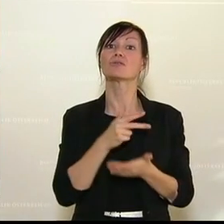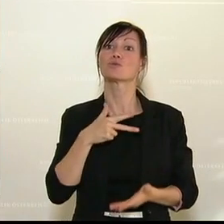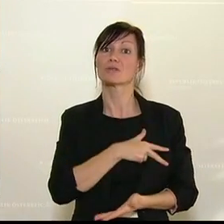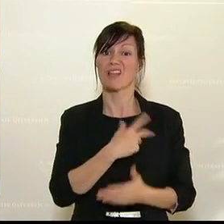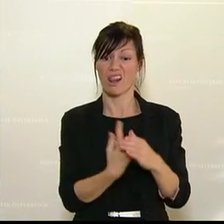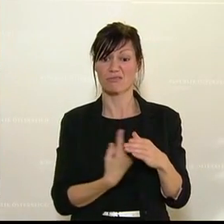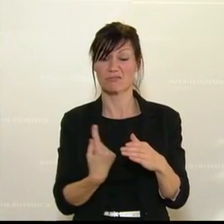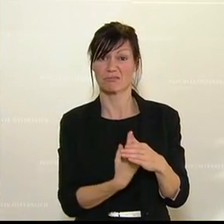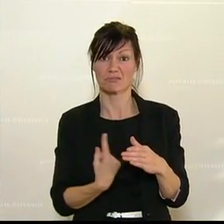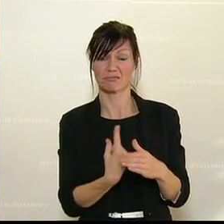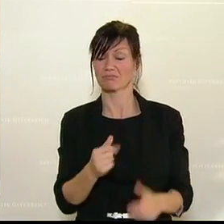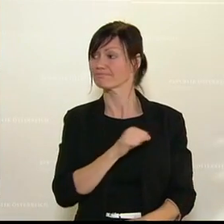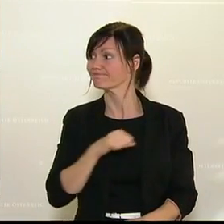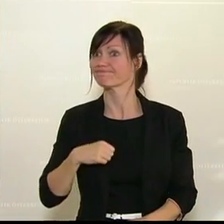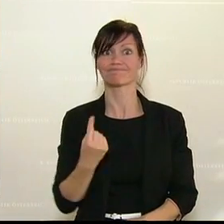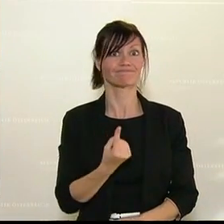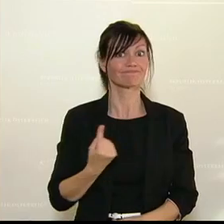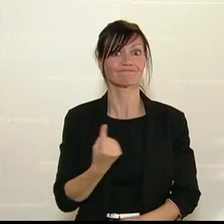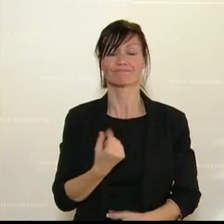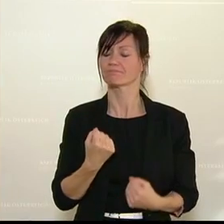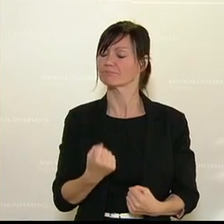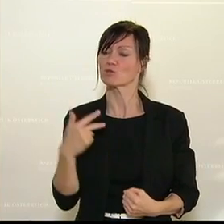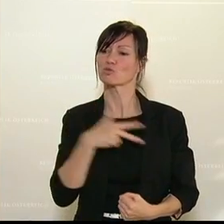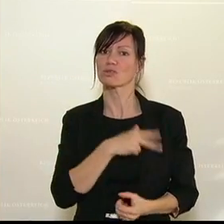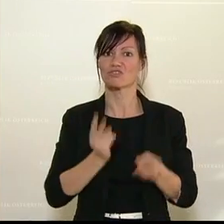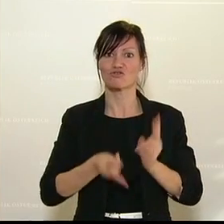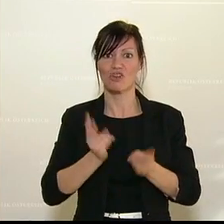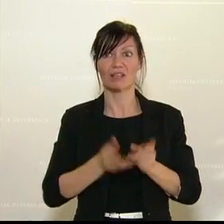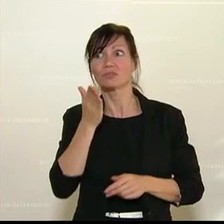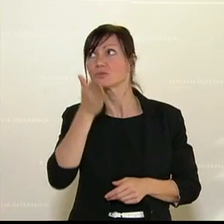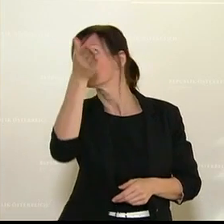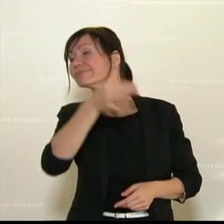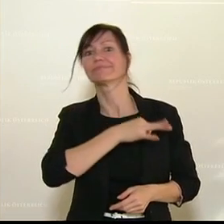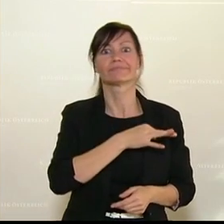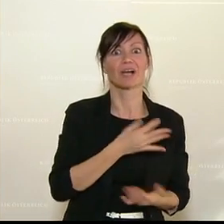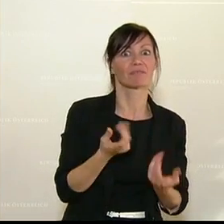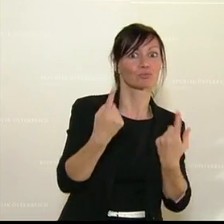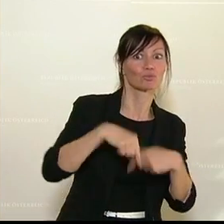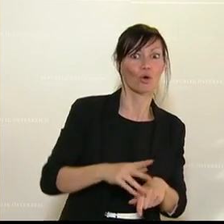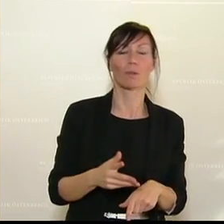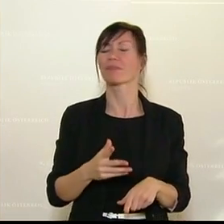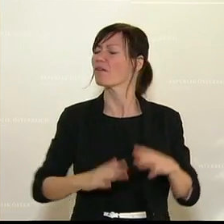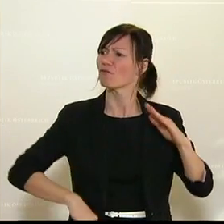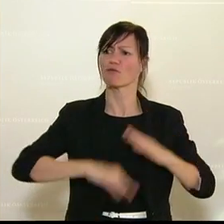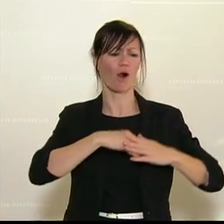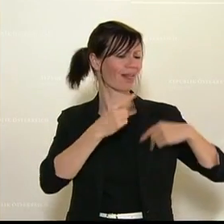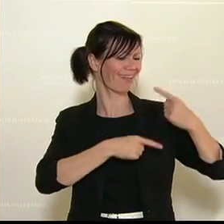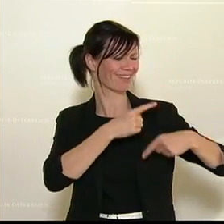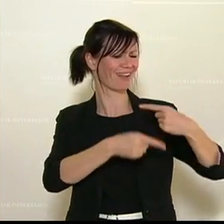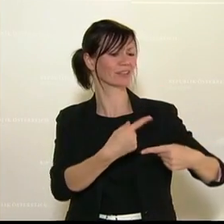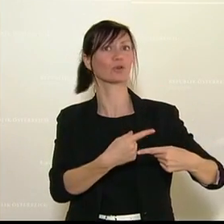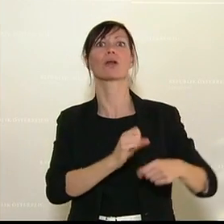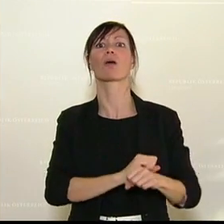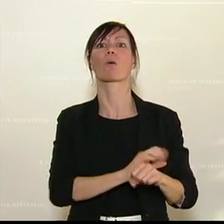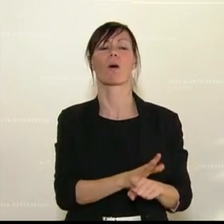Schäden geführt. Zukunftsängste sind entstanden. Eine ganze Corona-Generation hat sich hier herauskristallisiert und ist hier